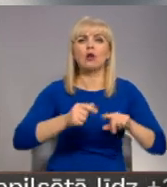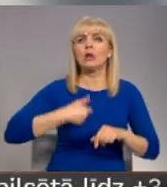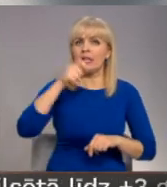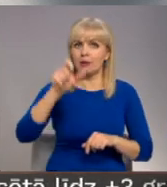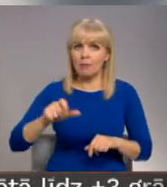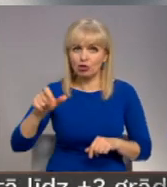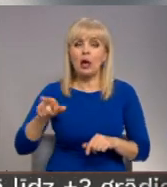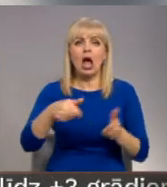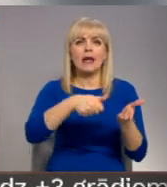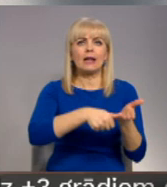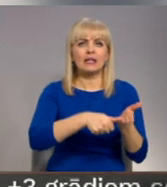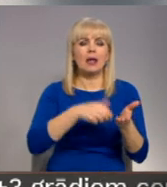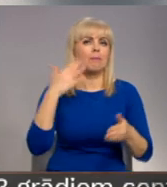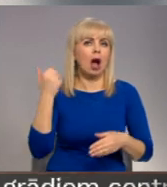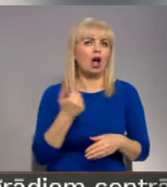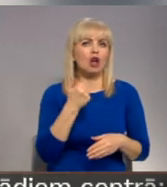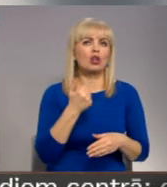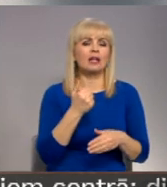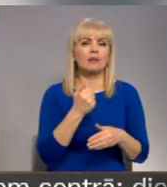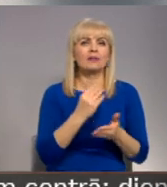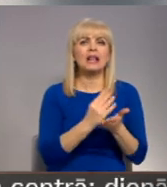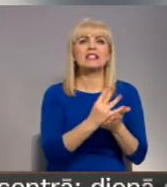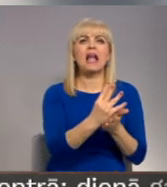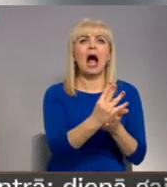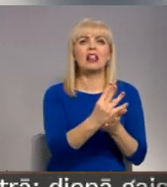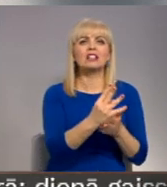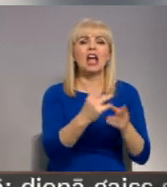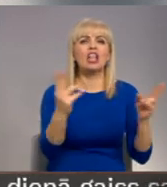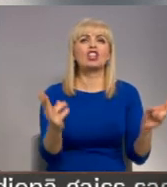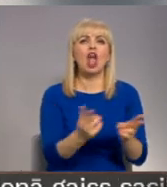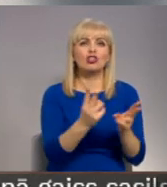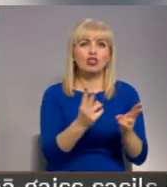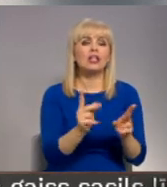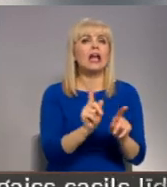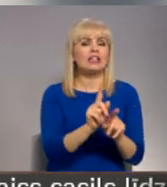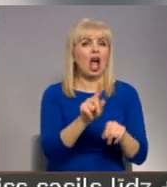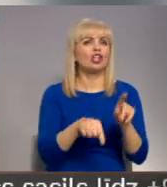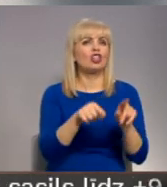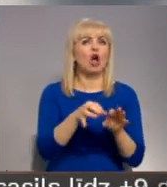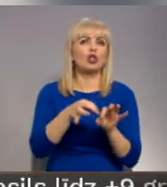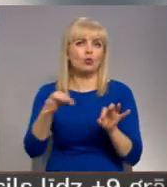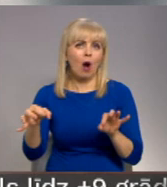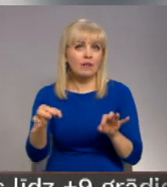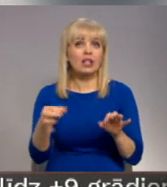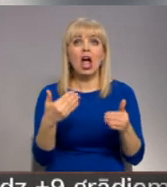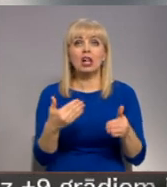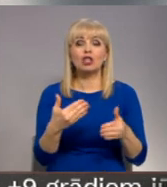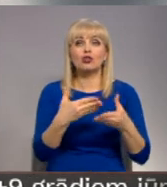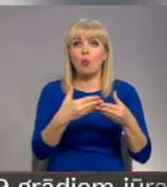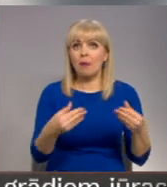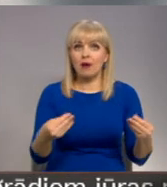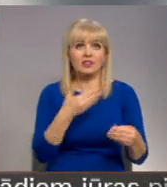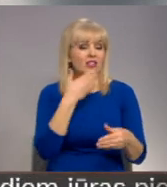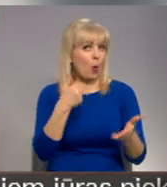pārnazāles degšana. Taču ir arī tādi novadi, kuros šo pavasar nav reģistrēts neviens kūlas ugunsgrēks.